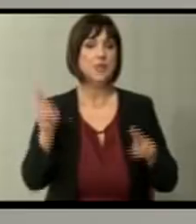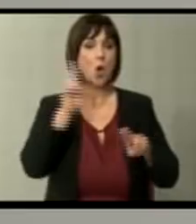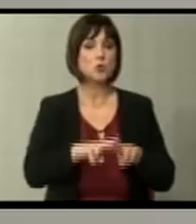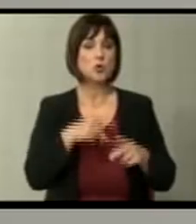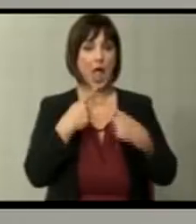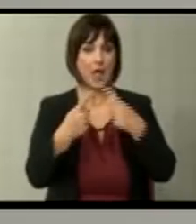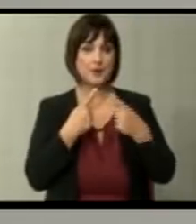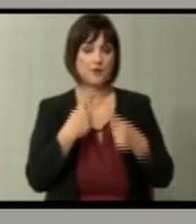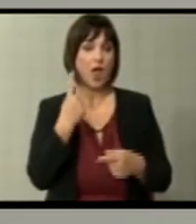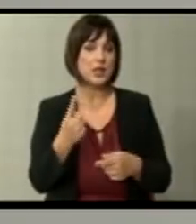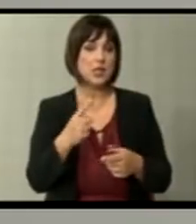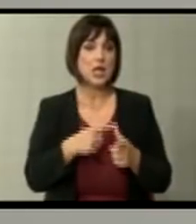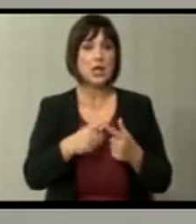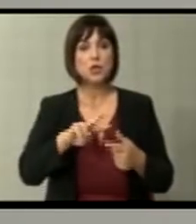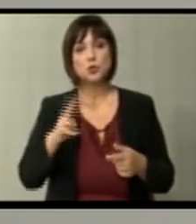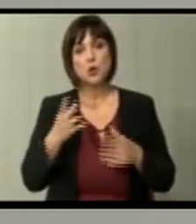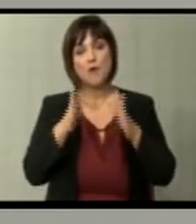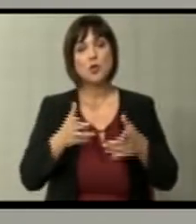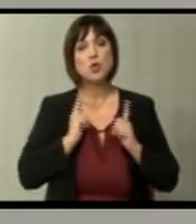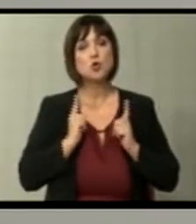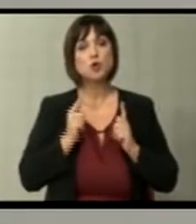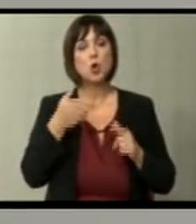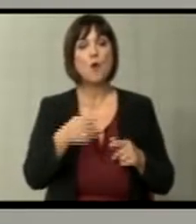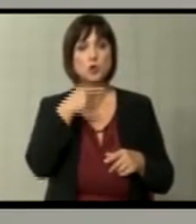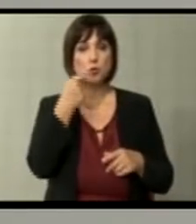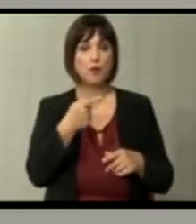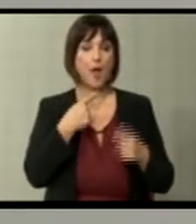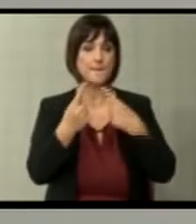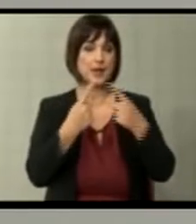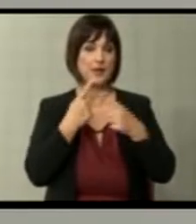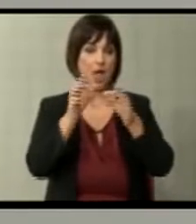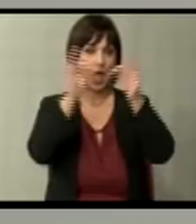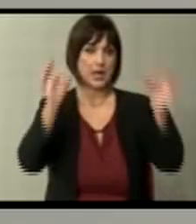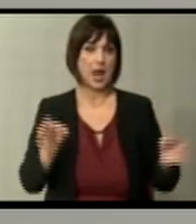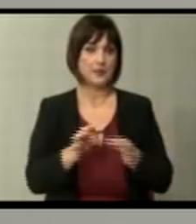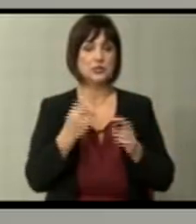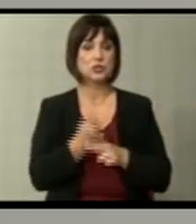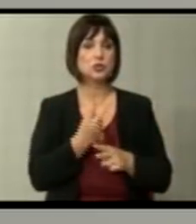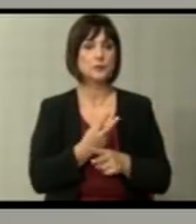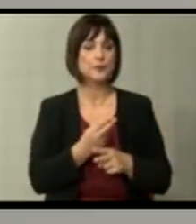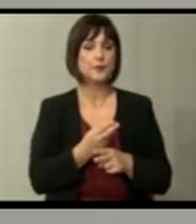преговори во една или друга форма се очекува тоа што се нарикува преговорачка рамка за земјата.